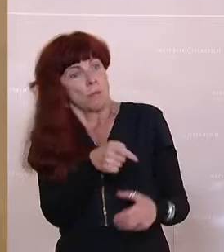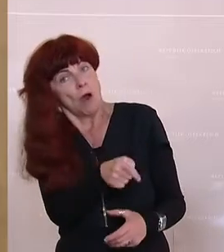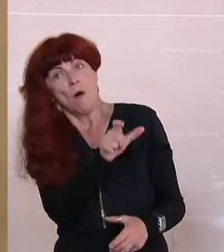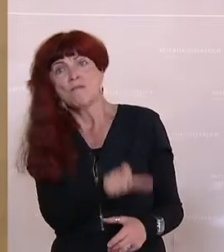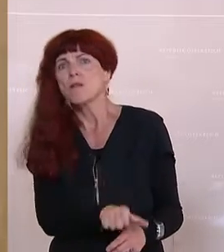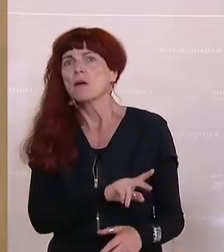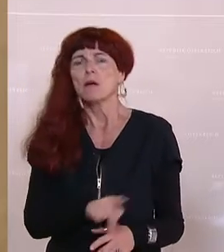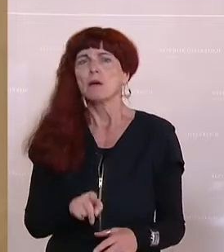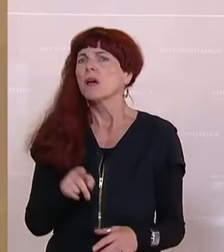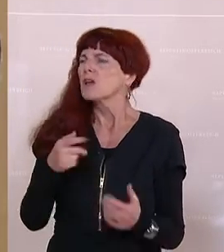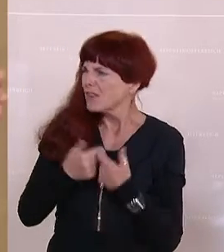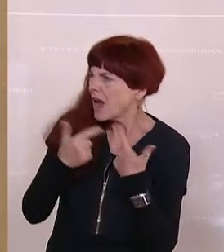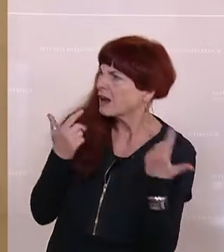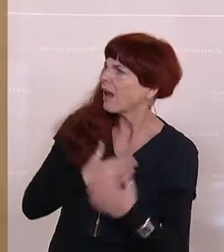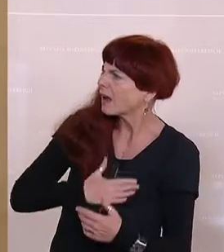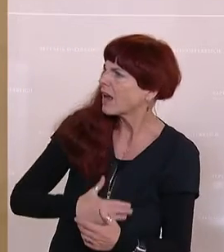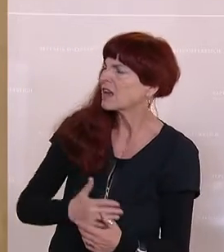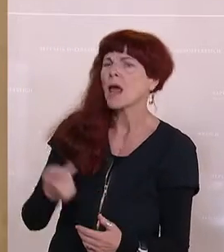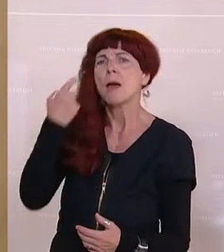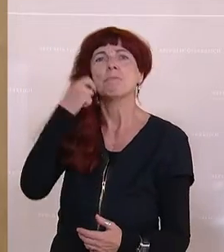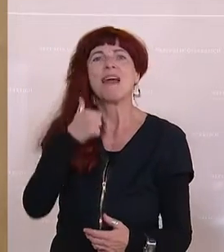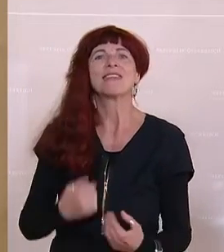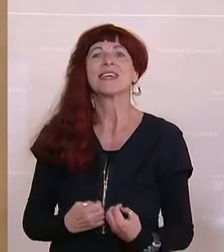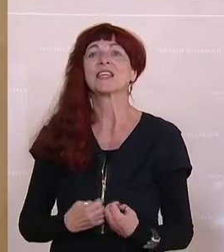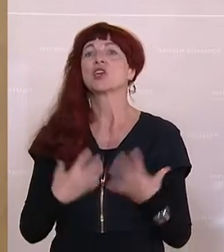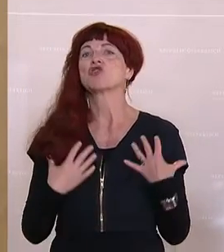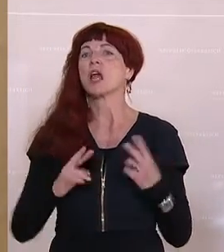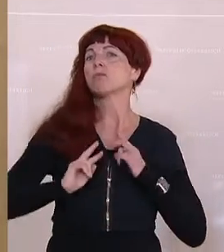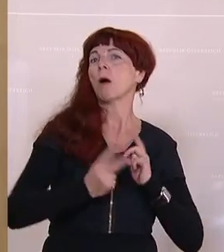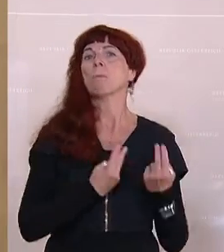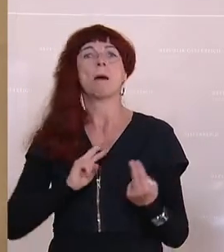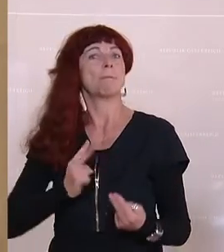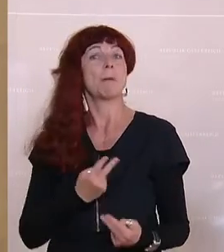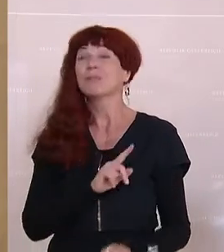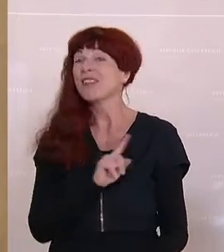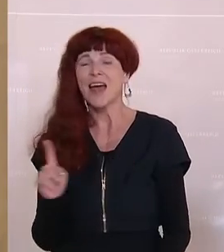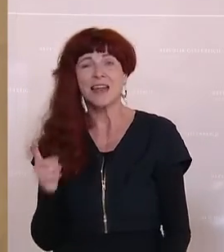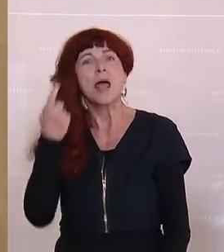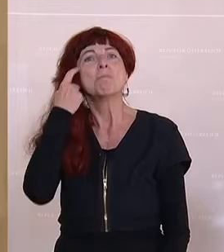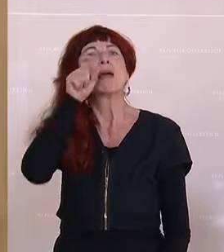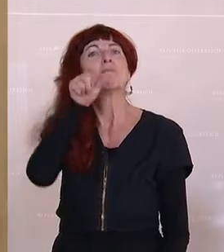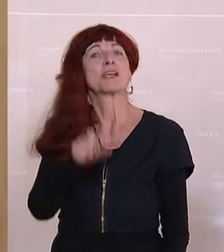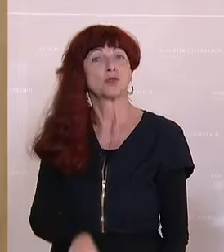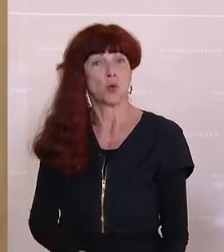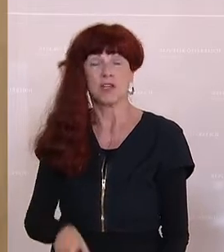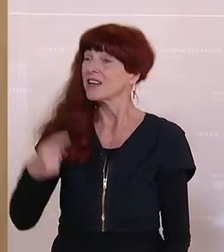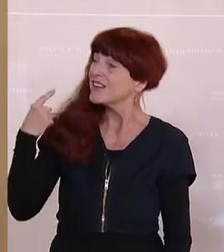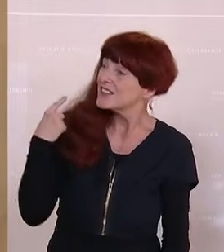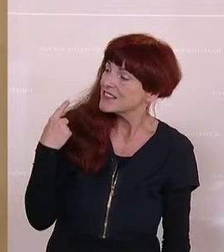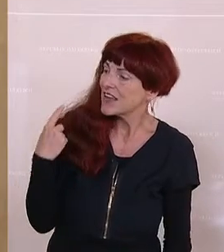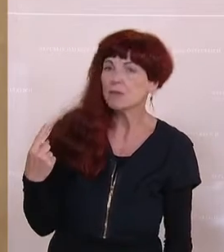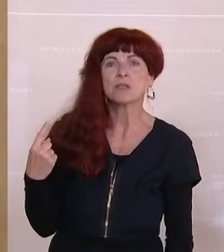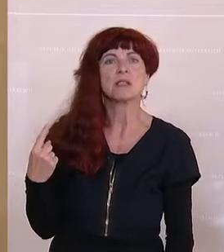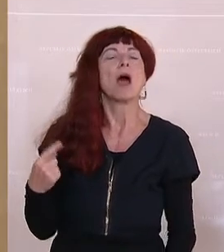erklären. Es geht nicht darum, dass man Geschlecht zu Geschlecht wechseln kann, sondern es geht darum, um Personen, um Klein-,